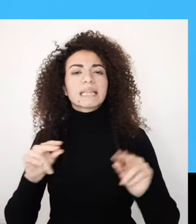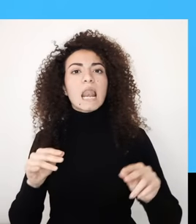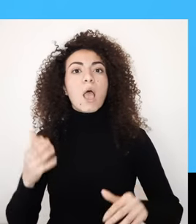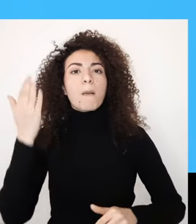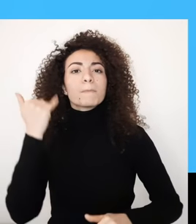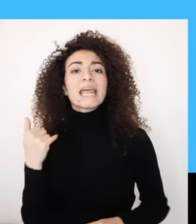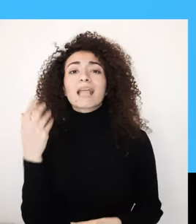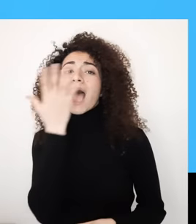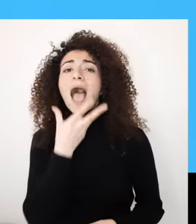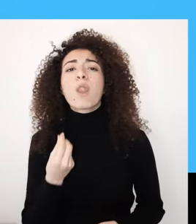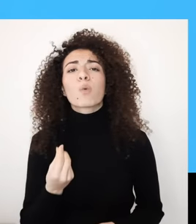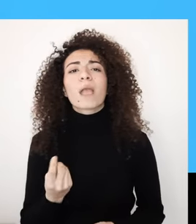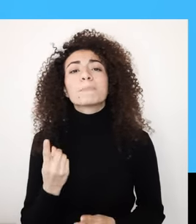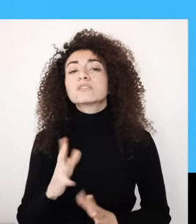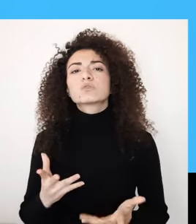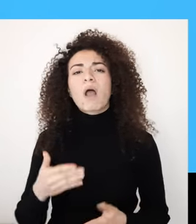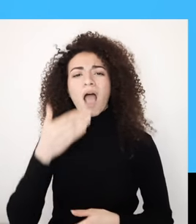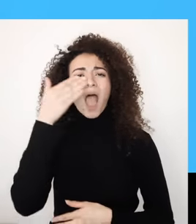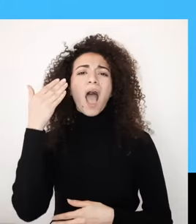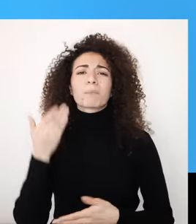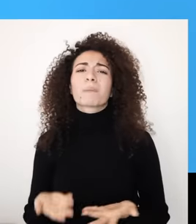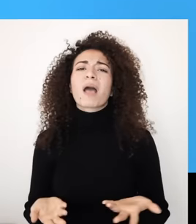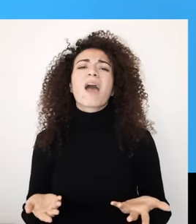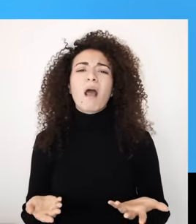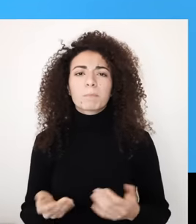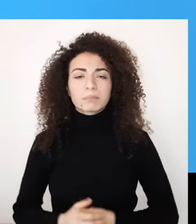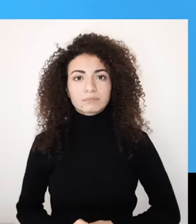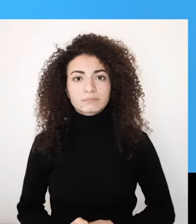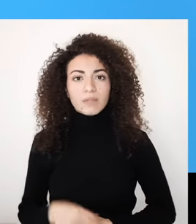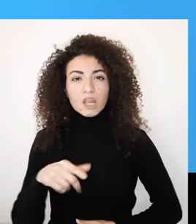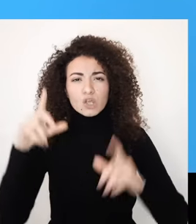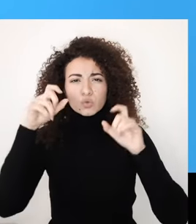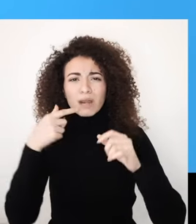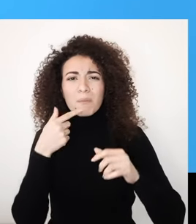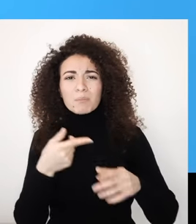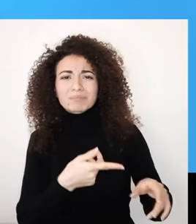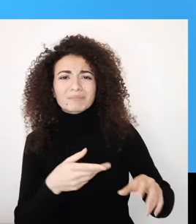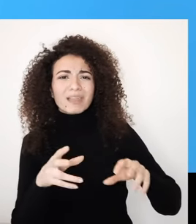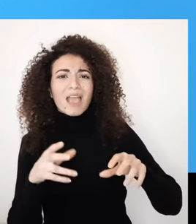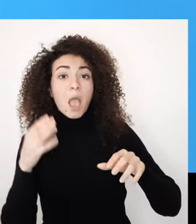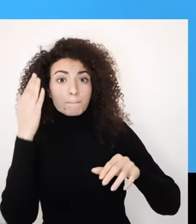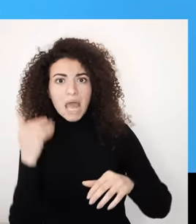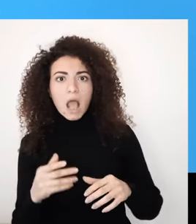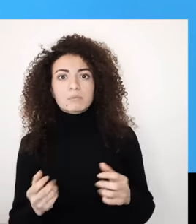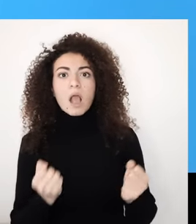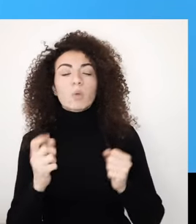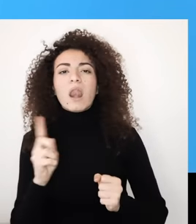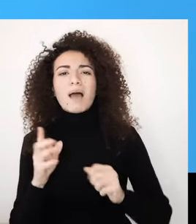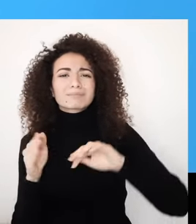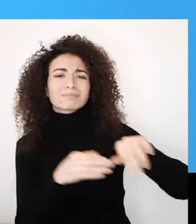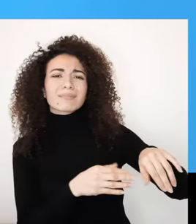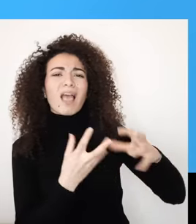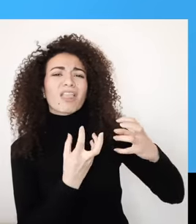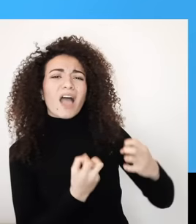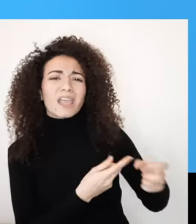وهو الفتاة الجميلة العمياء صورة نمطية كلاسيكية بتحجم المرأة بدور الضحية